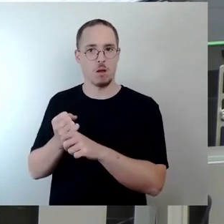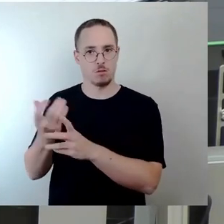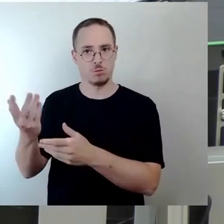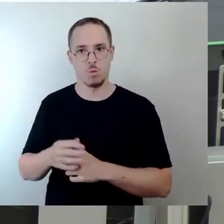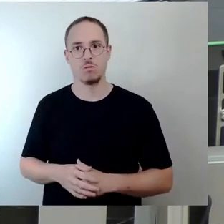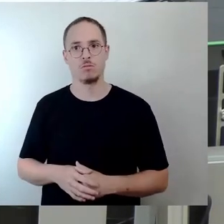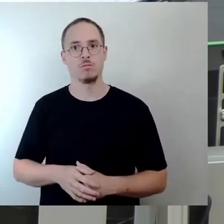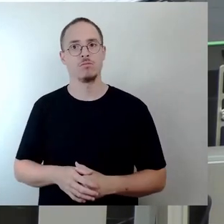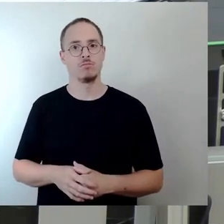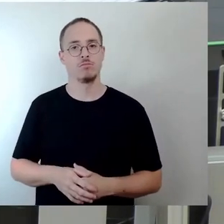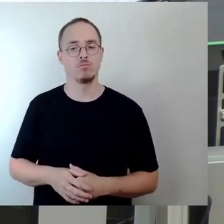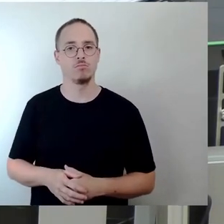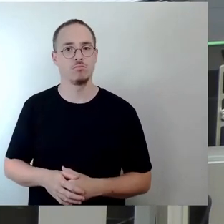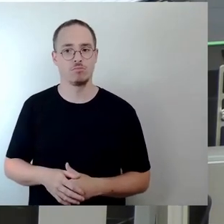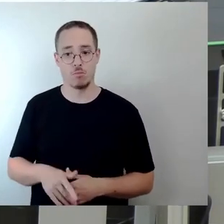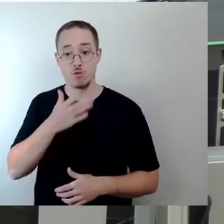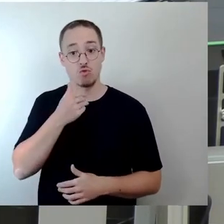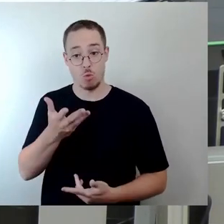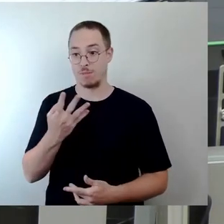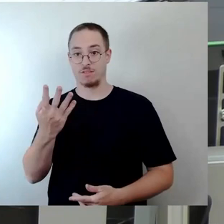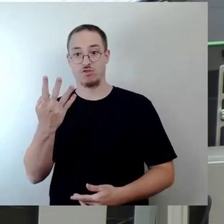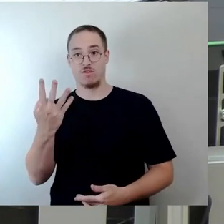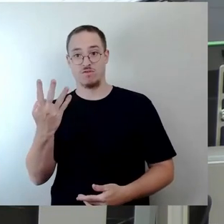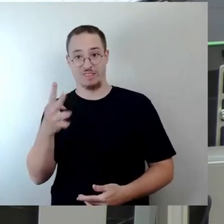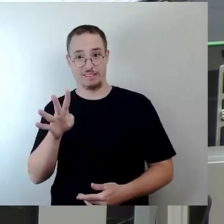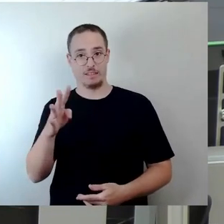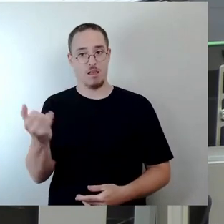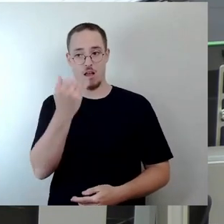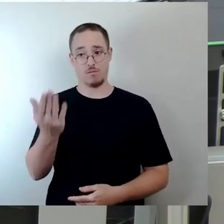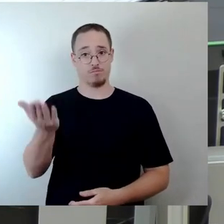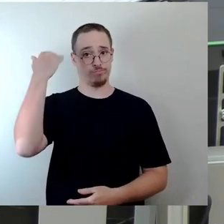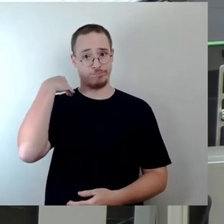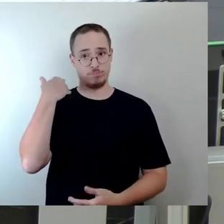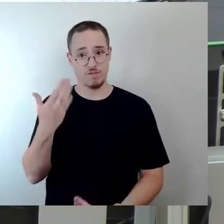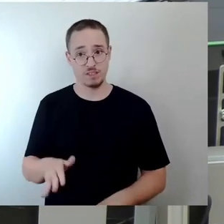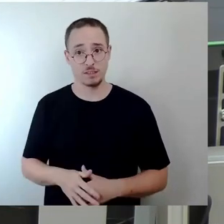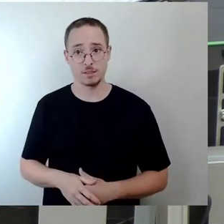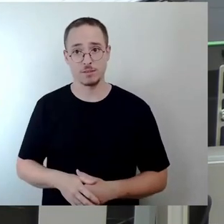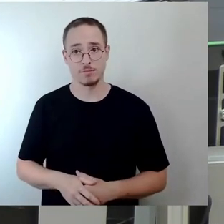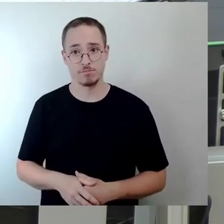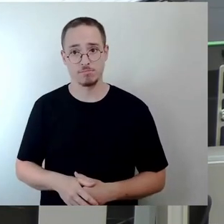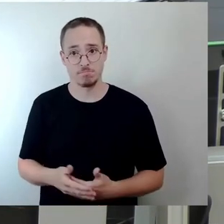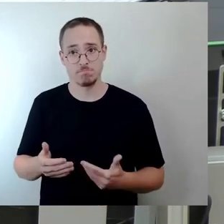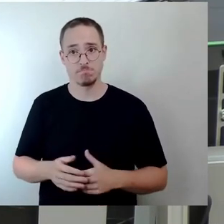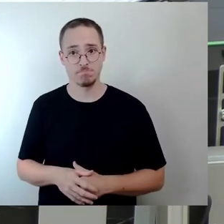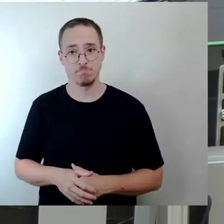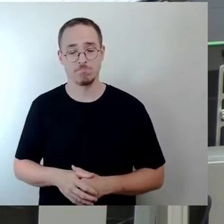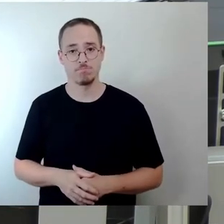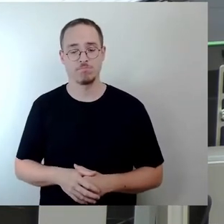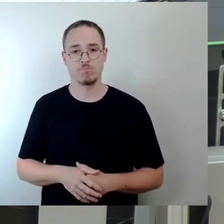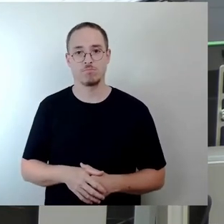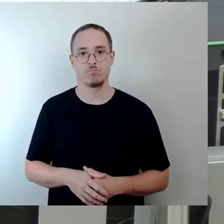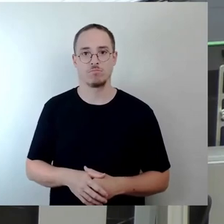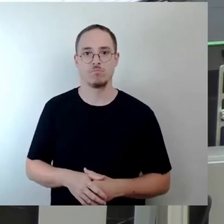dar. Und das Ganze ist nur aber 40 Jahre her. Und einige von Ihnen waren ja dabei. Die Ministerin, Frau Baber-Klebsch, hat uns ja geführt